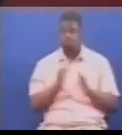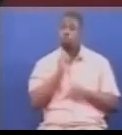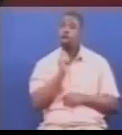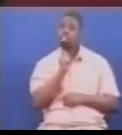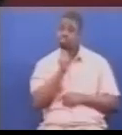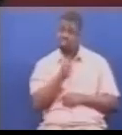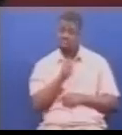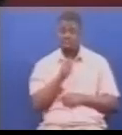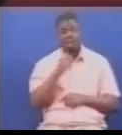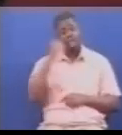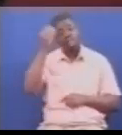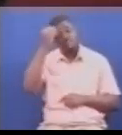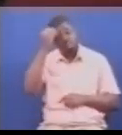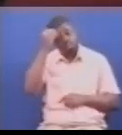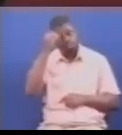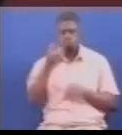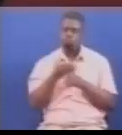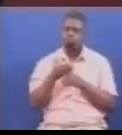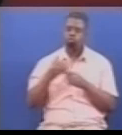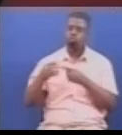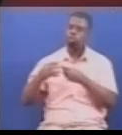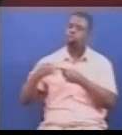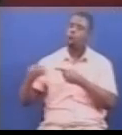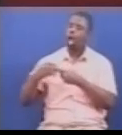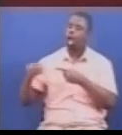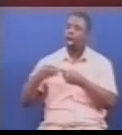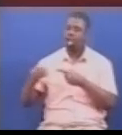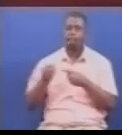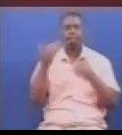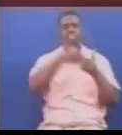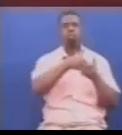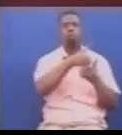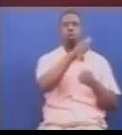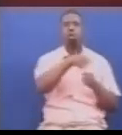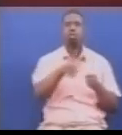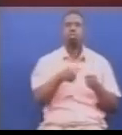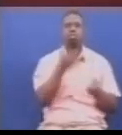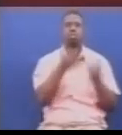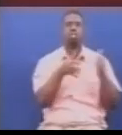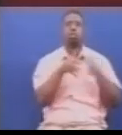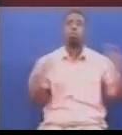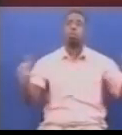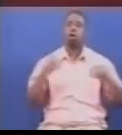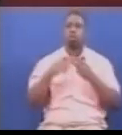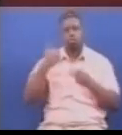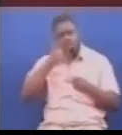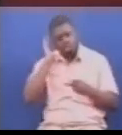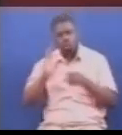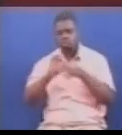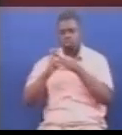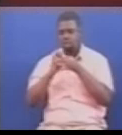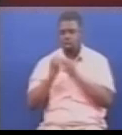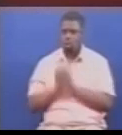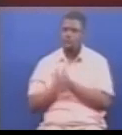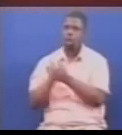kuhusu Tohara, imefikishwa kwa wana nchi kwa kiasiki kubwa, ambapo serekali kwa kushirikiana na wada wake,